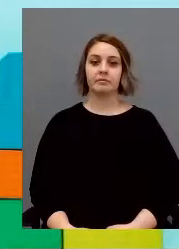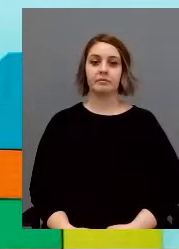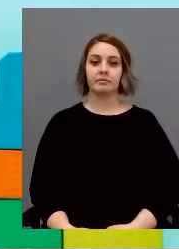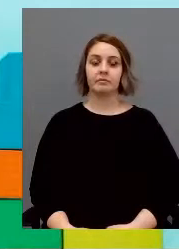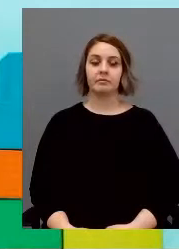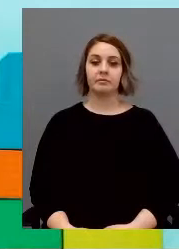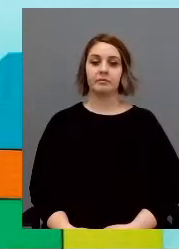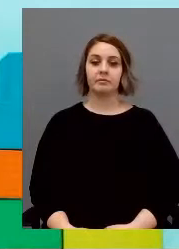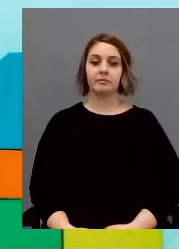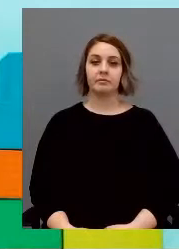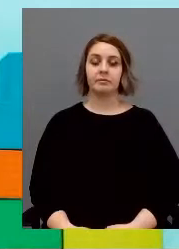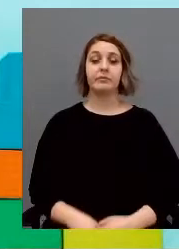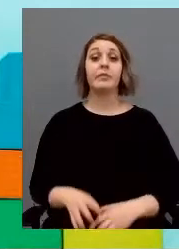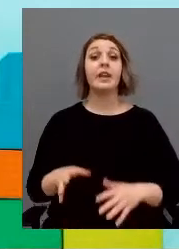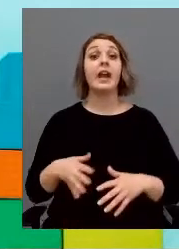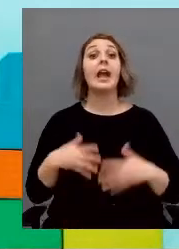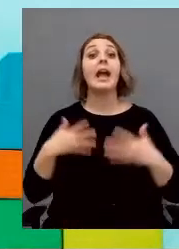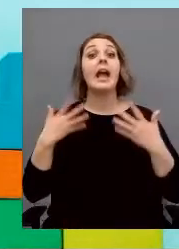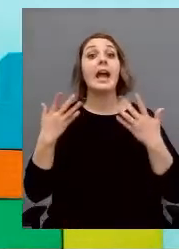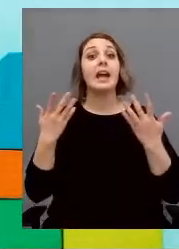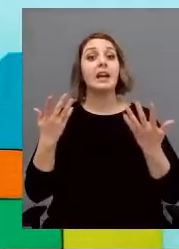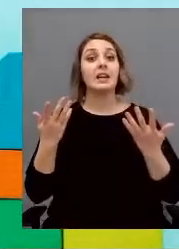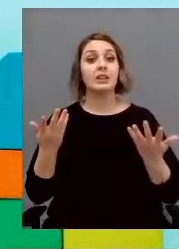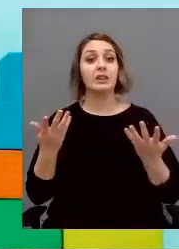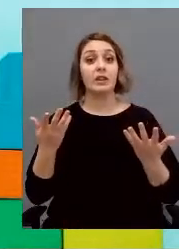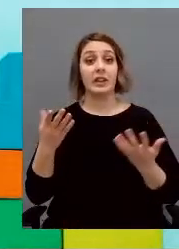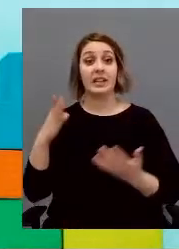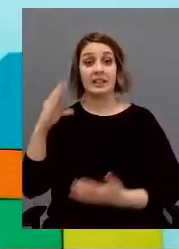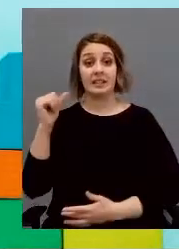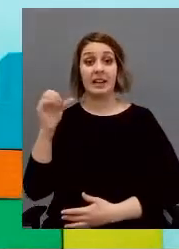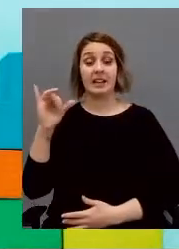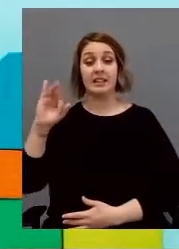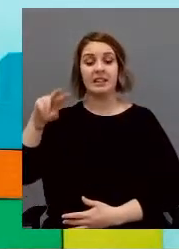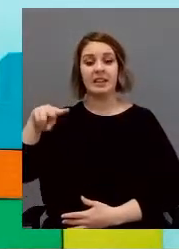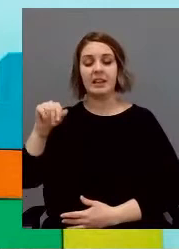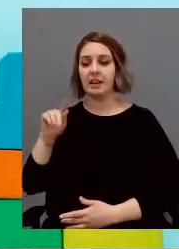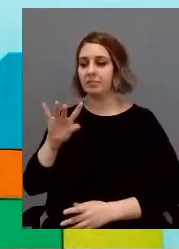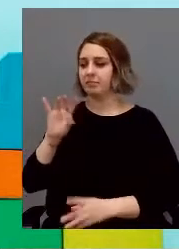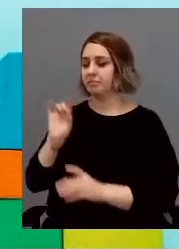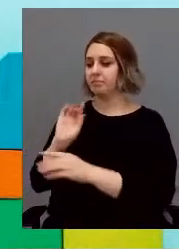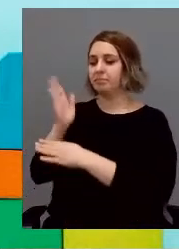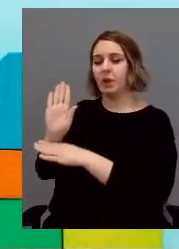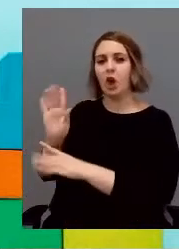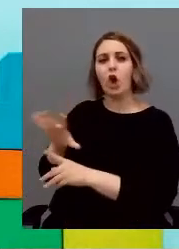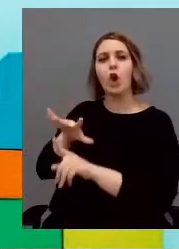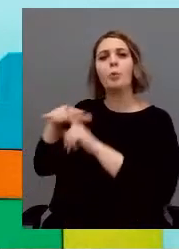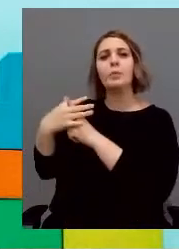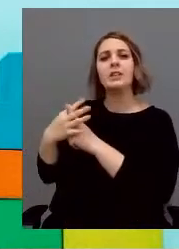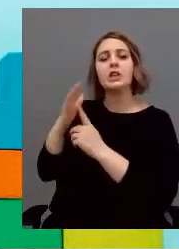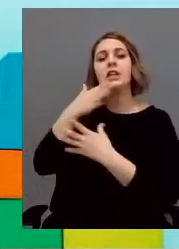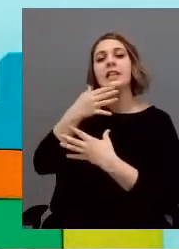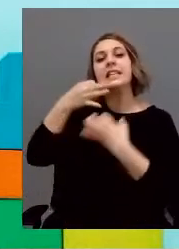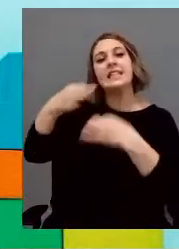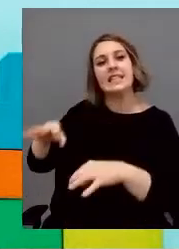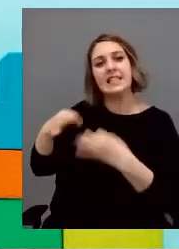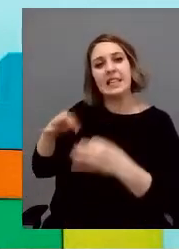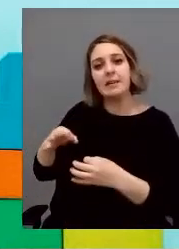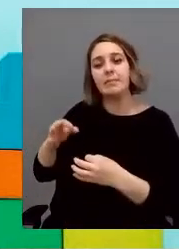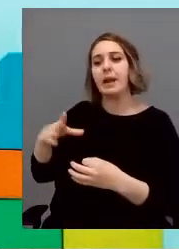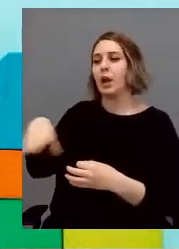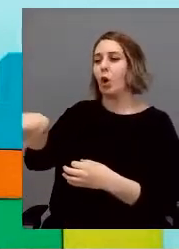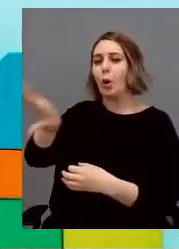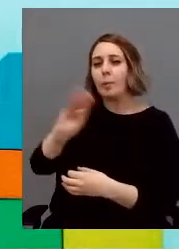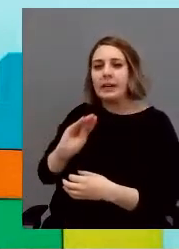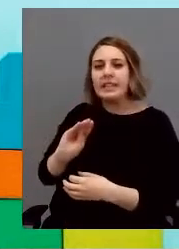Quindi quando si pensò Caxina-Rossago si pensò in un contesto semplice, comprensibile, previsibile, però